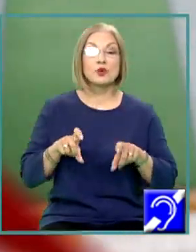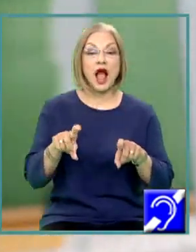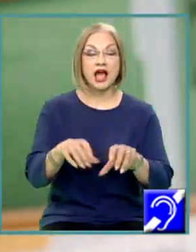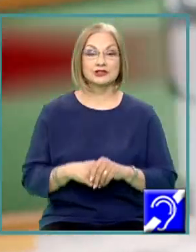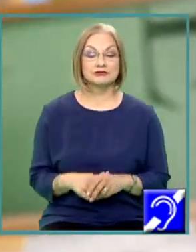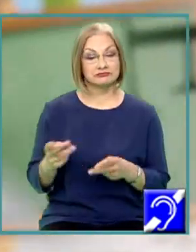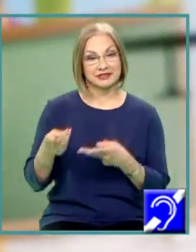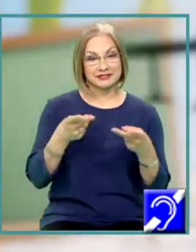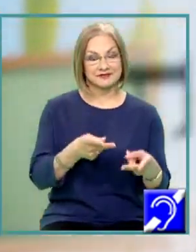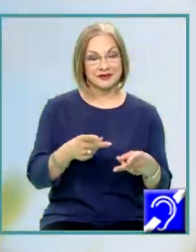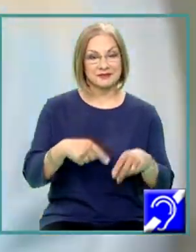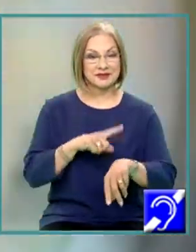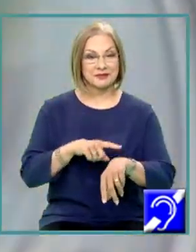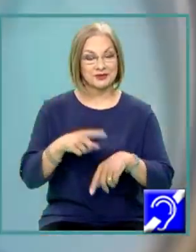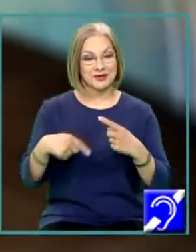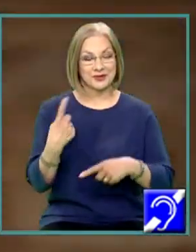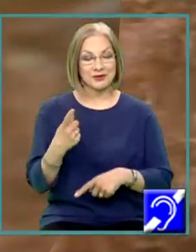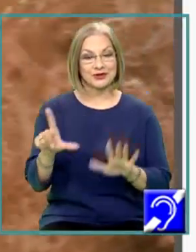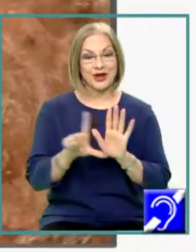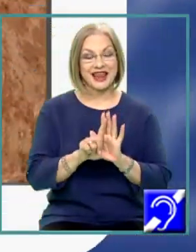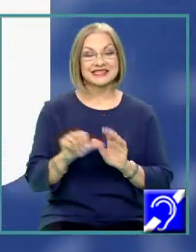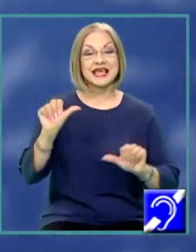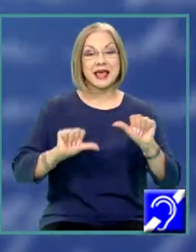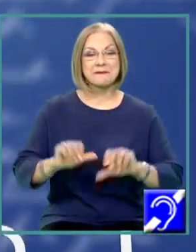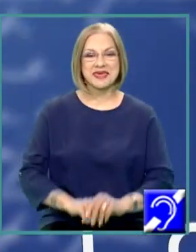Vă invit în minutele care urmează la o lecție de chimie.